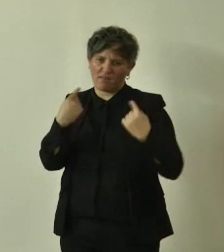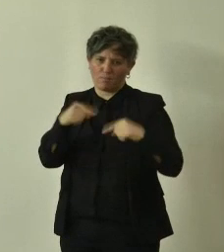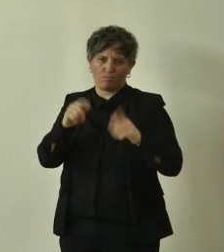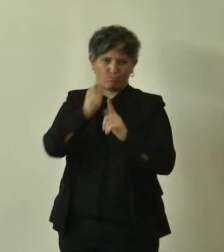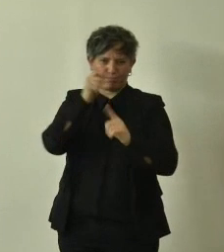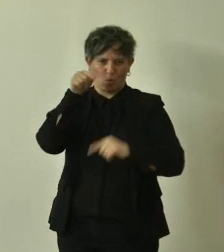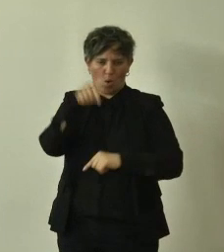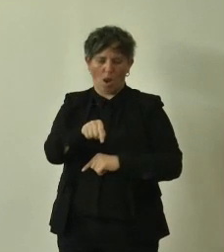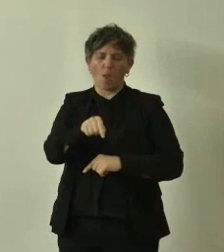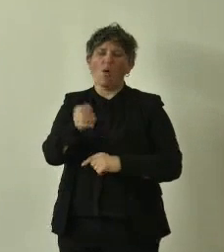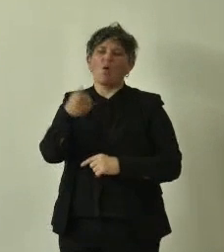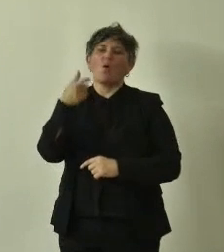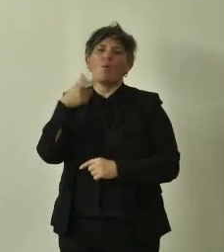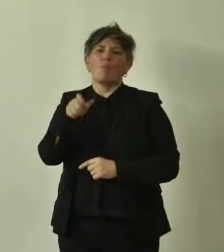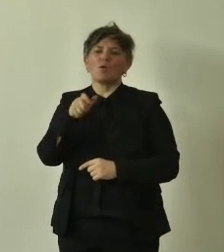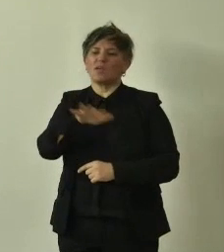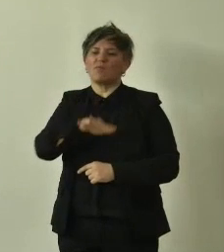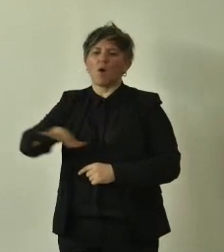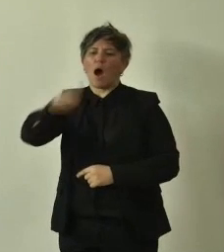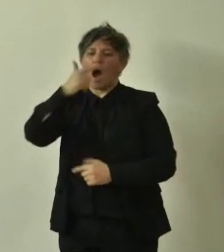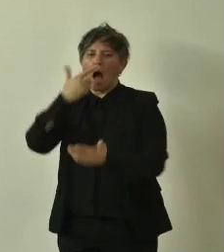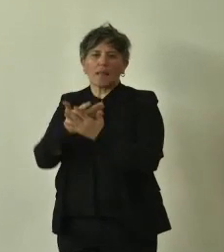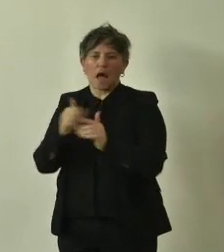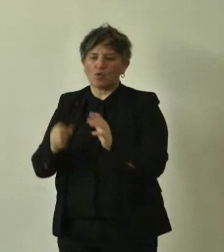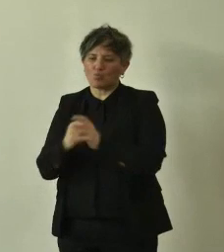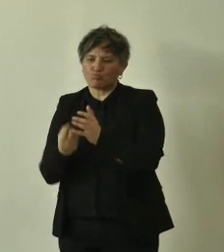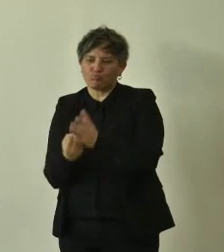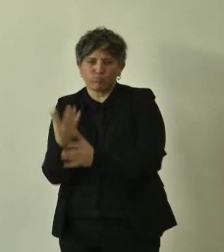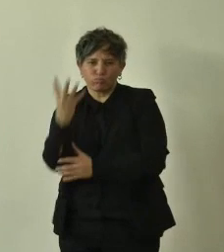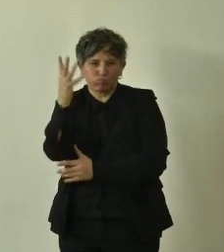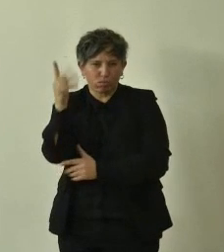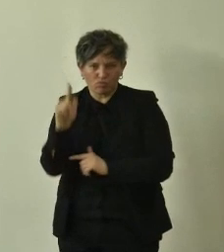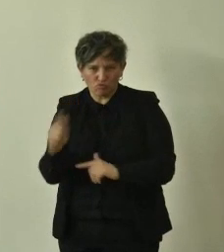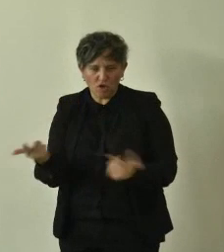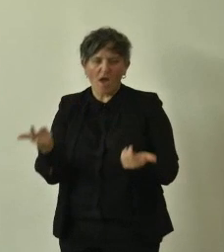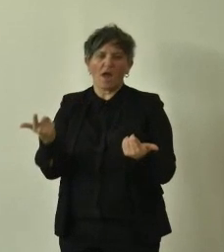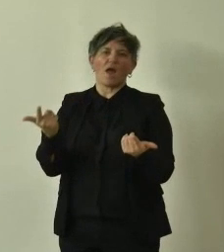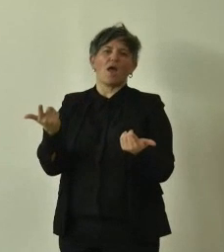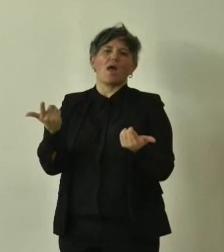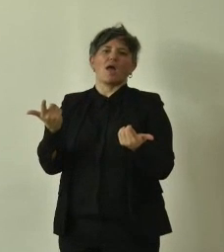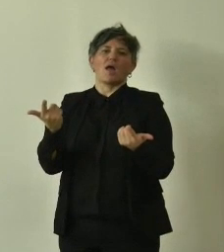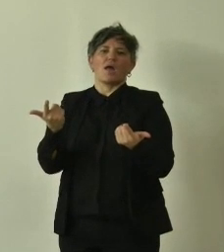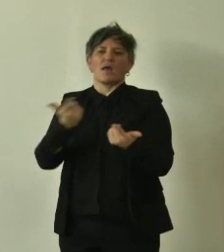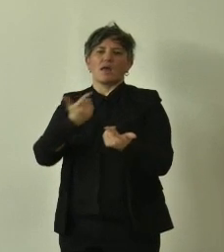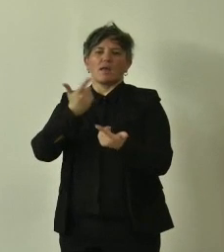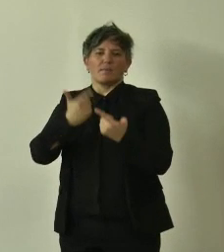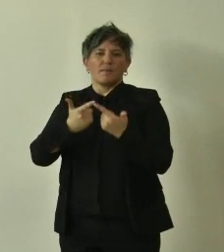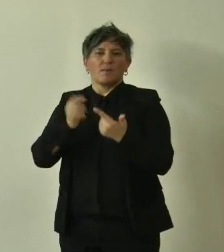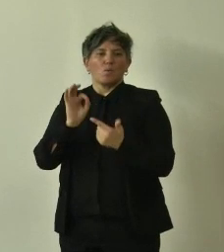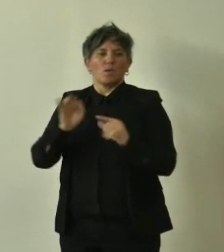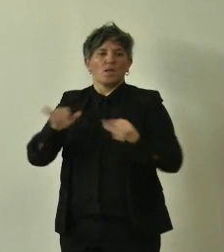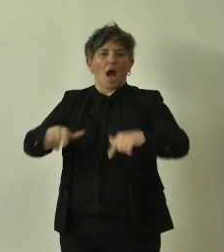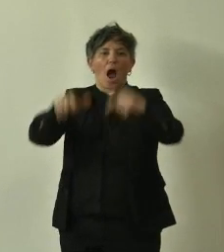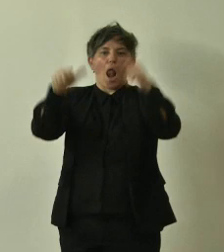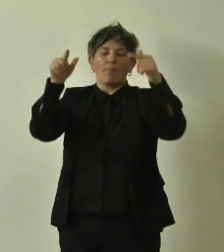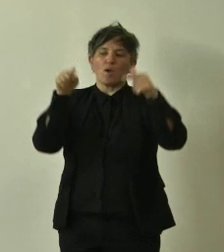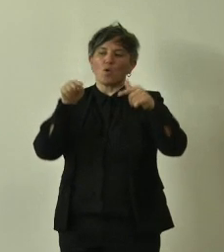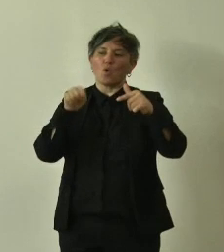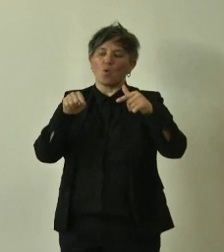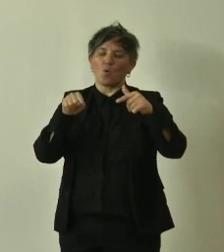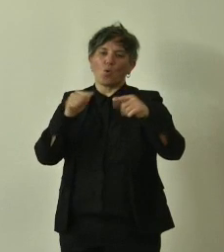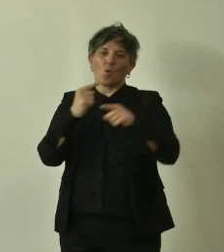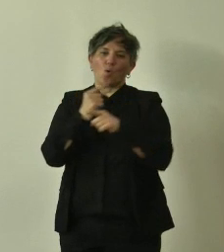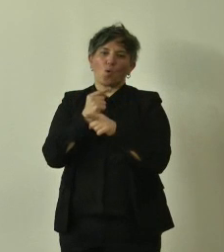sempre favorevole per lo sviluppo. E poi l'albero si deve misurare anche con le